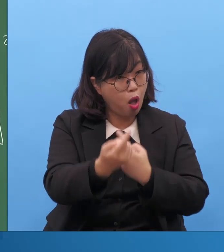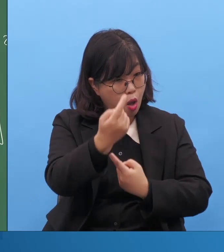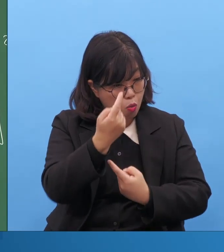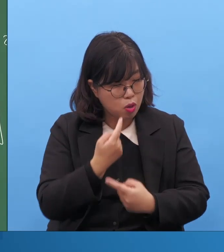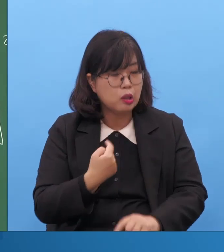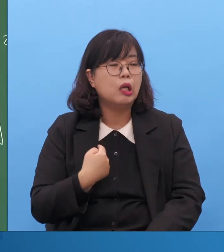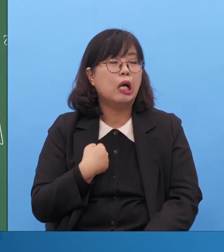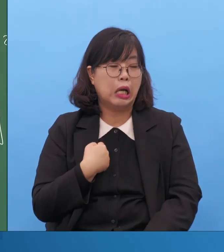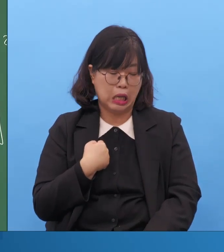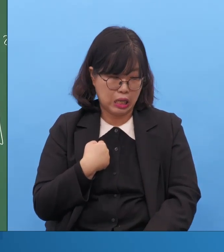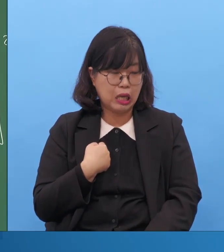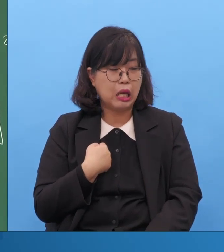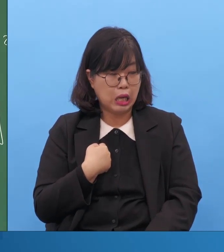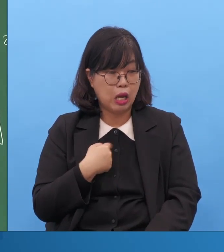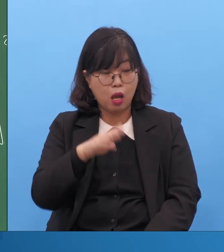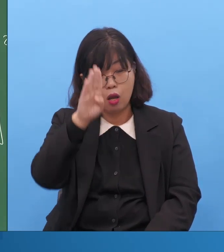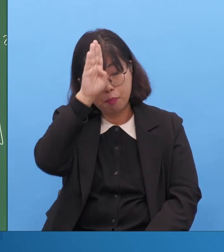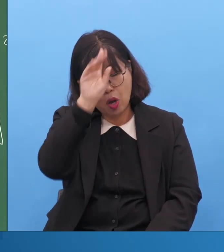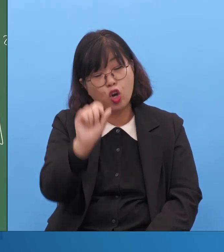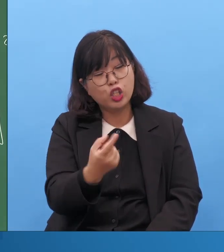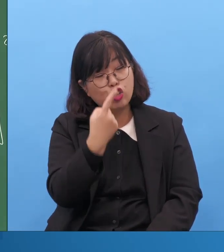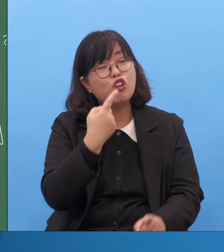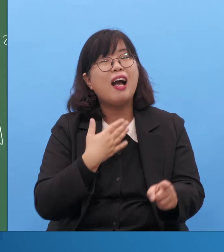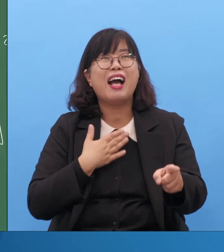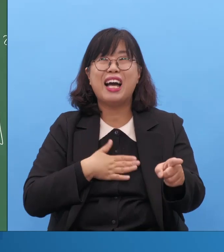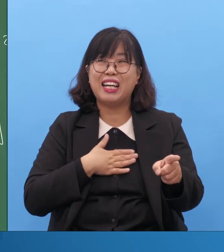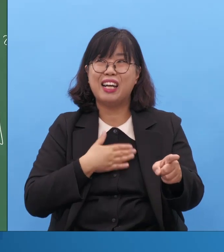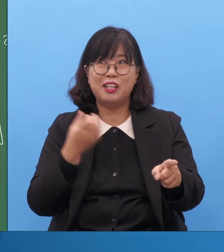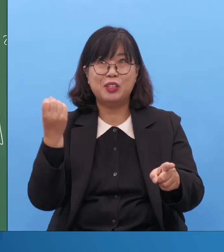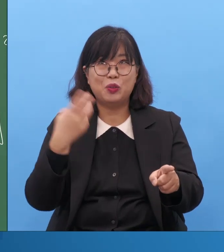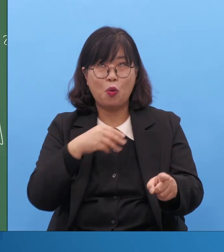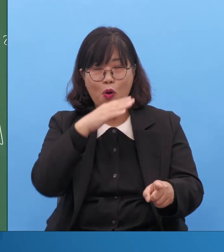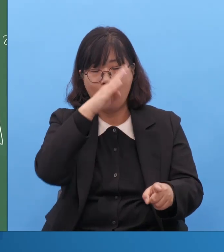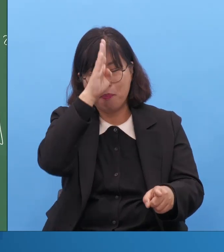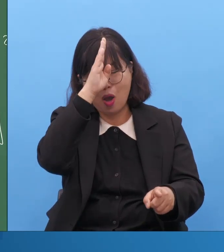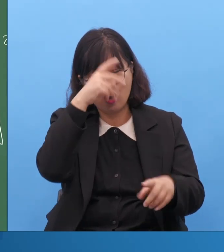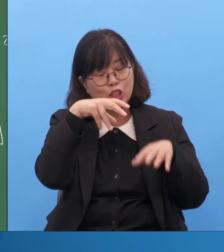것도 내용을 가지고 집중했고